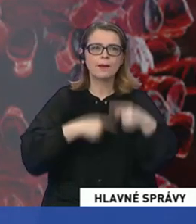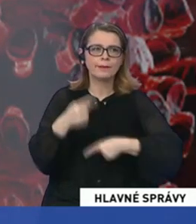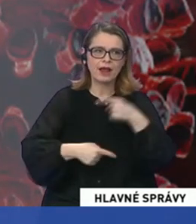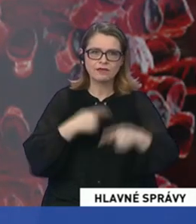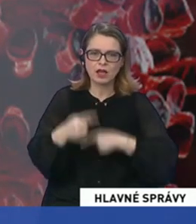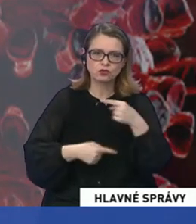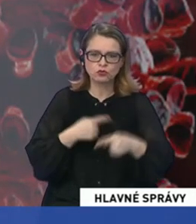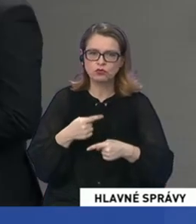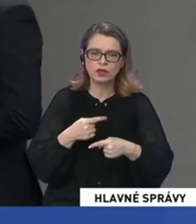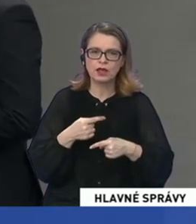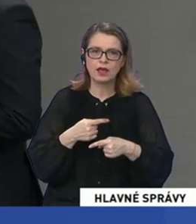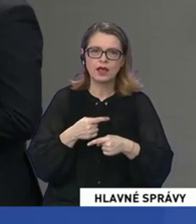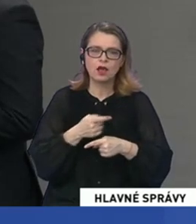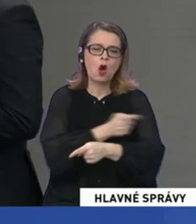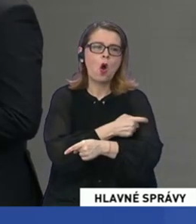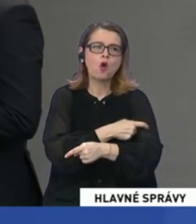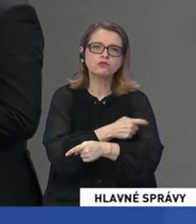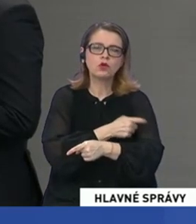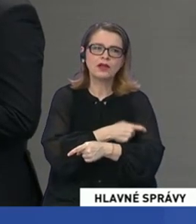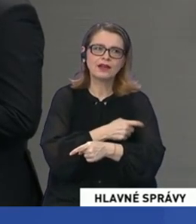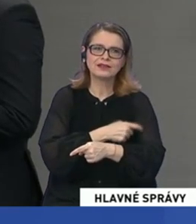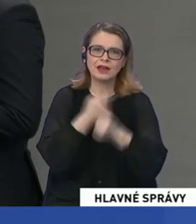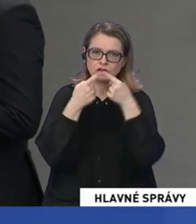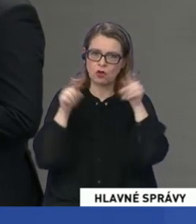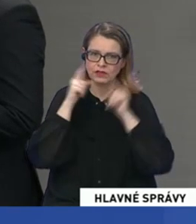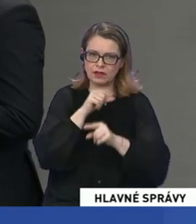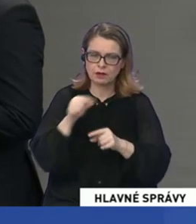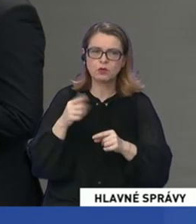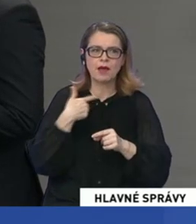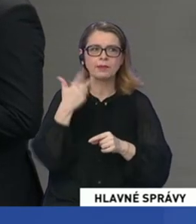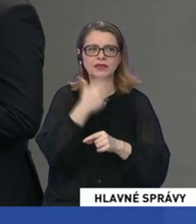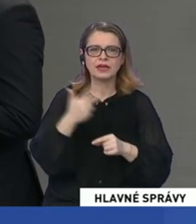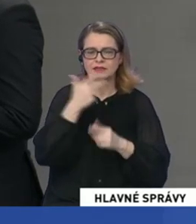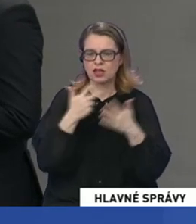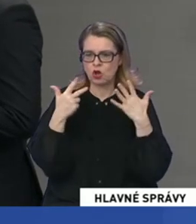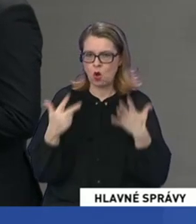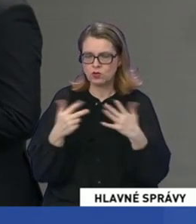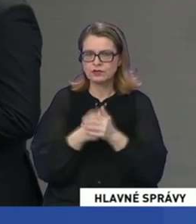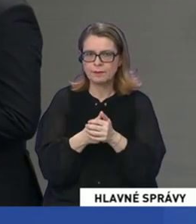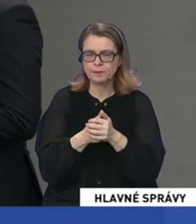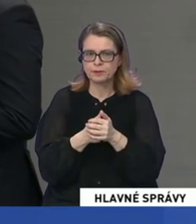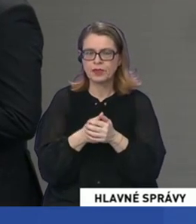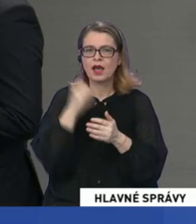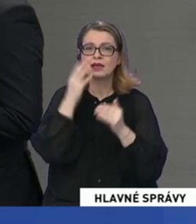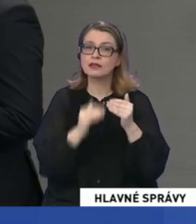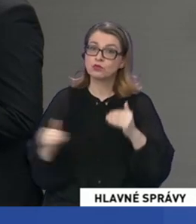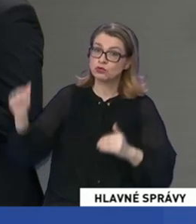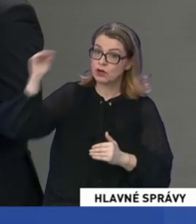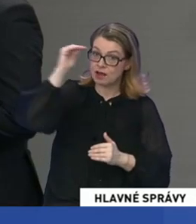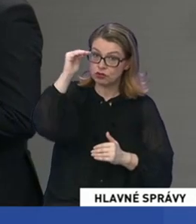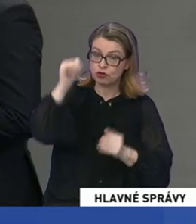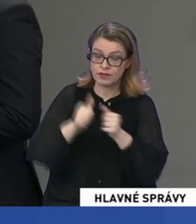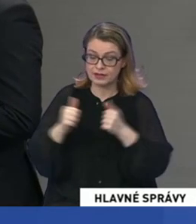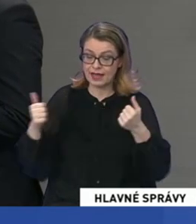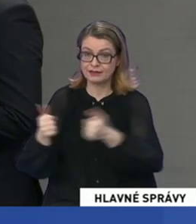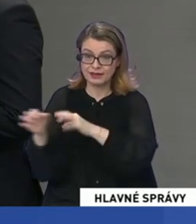prevádzkovo zbrojné sily Slovenskoj republiky. Takže je ich asi 38. a pokiaľ sa budú navyšovať karanténne zariadenia,